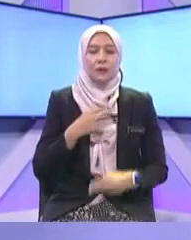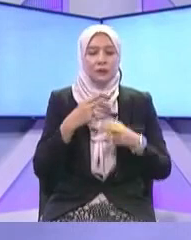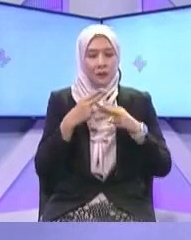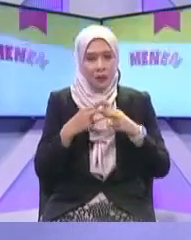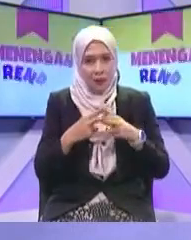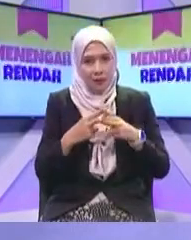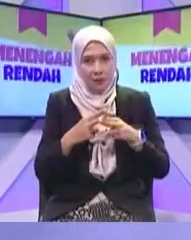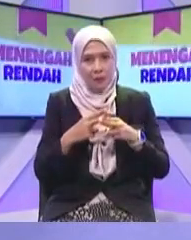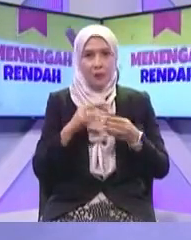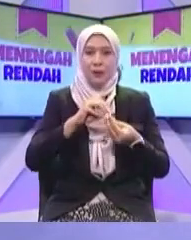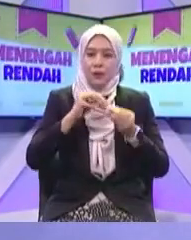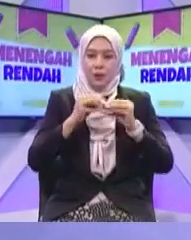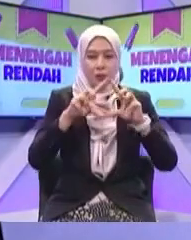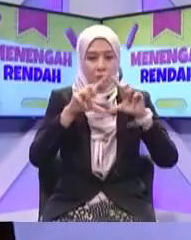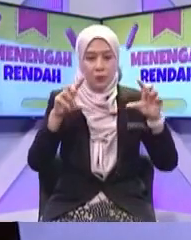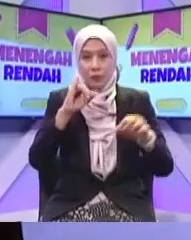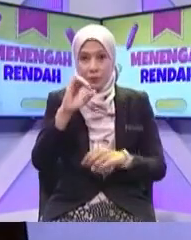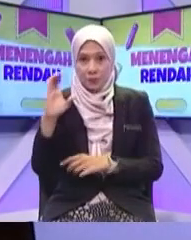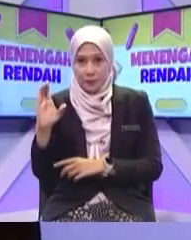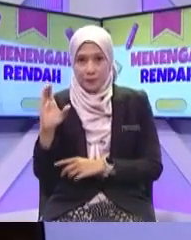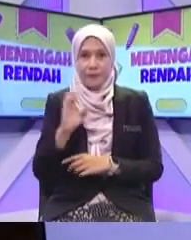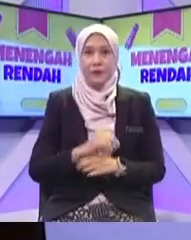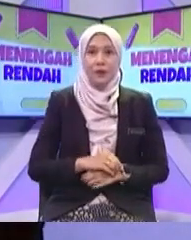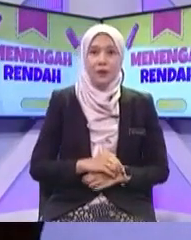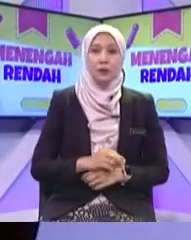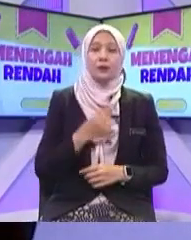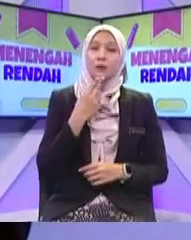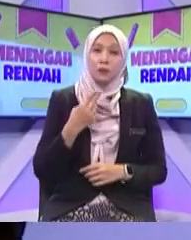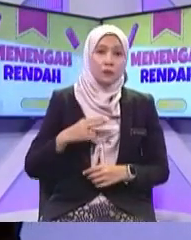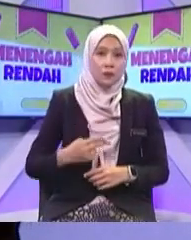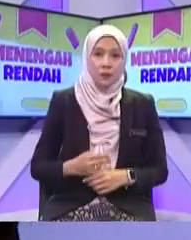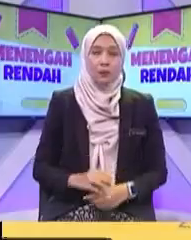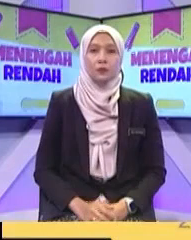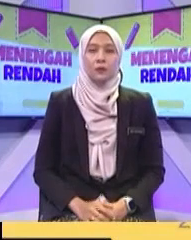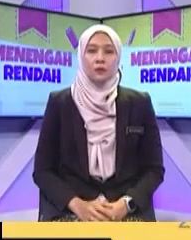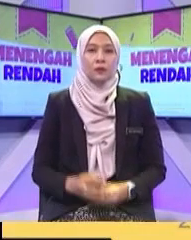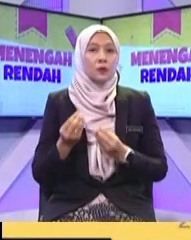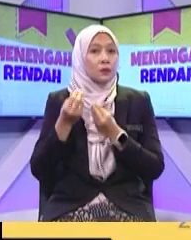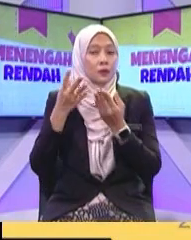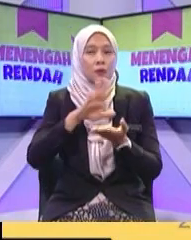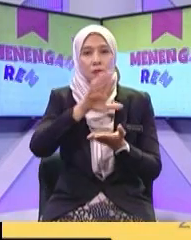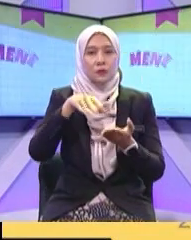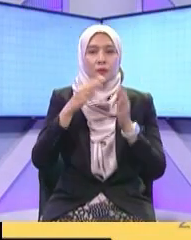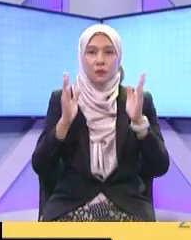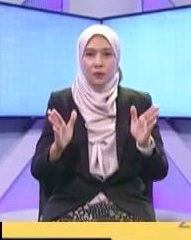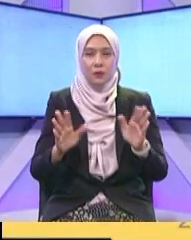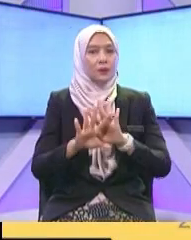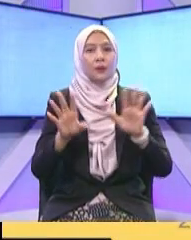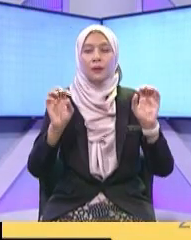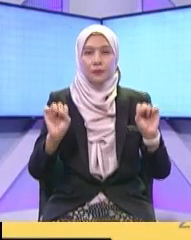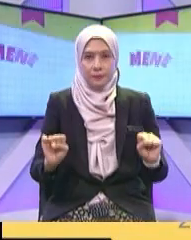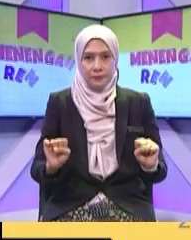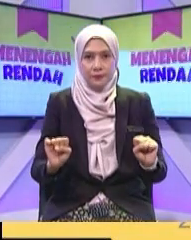menggunakan perbankan online perbankan dalam talian contohnya tidak mendedahkan maklumat-maklumat peribadi kita kepada orang lain